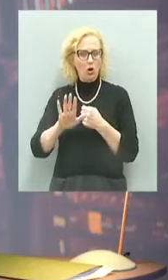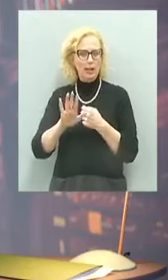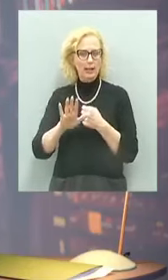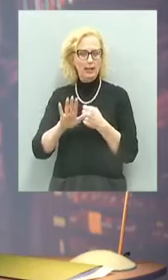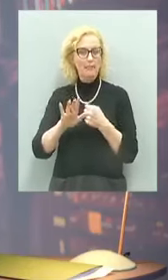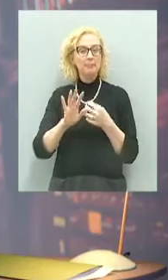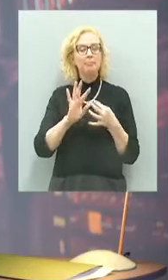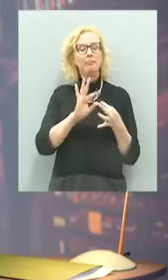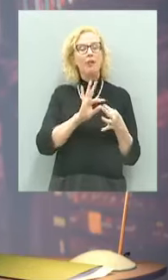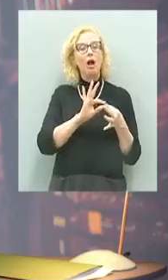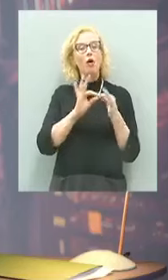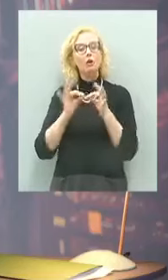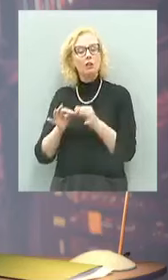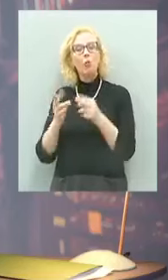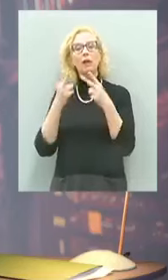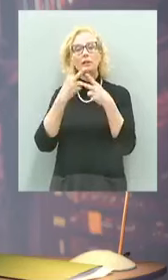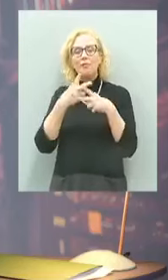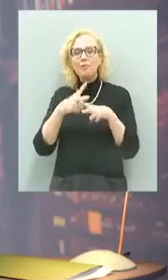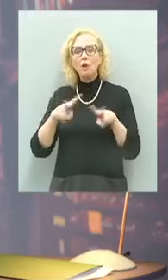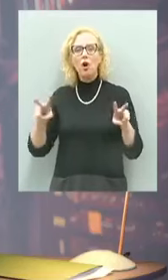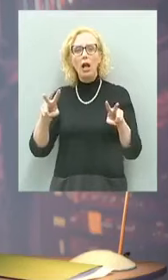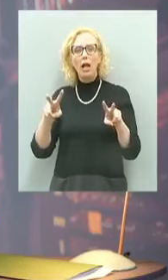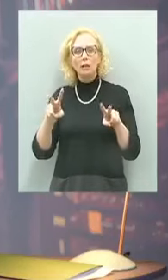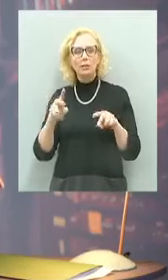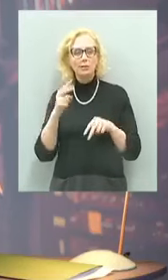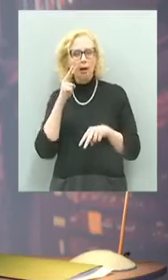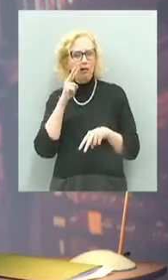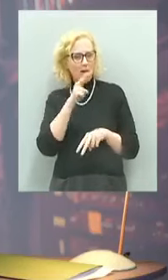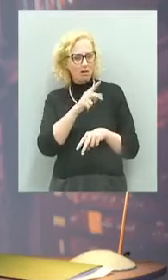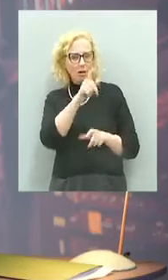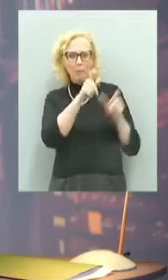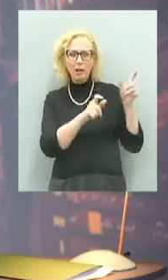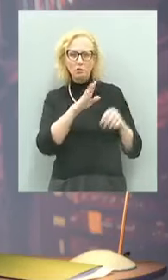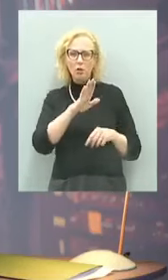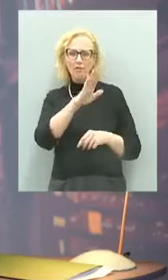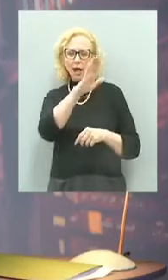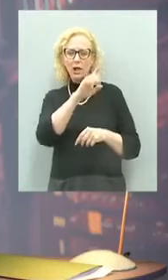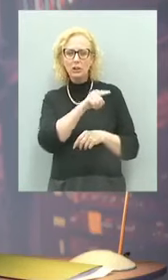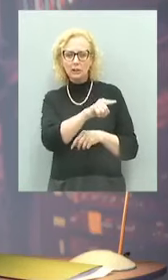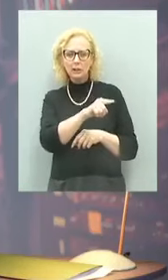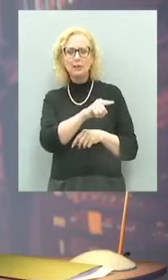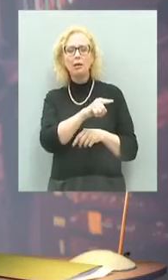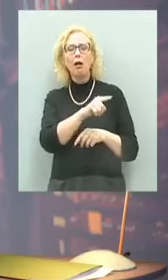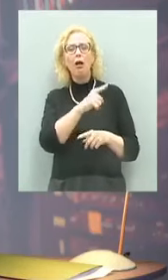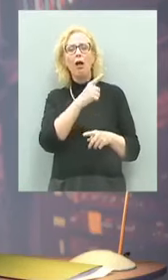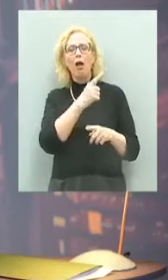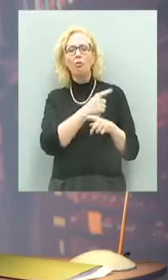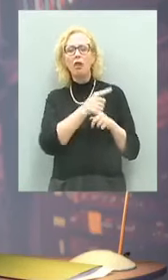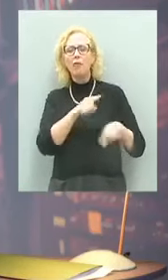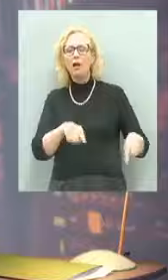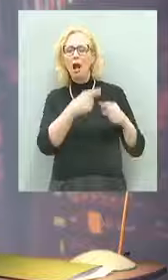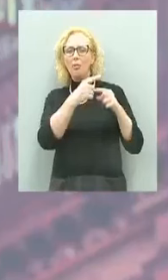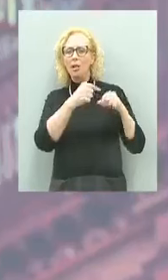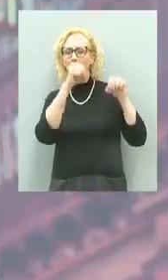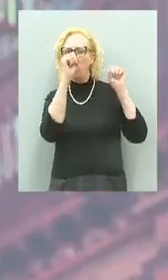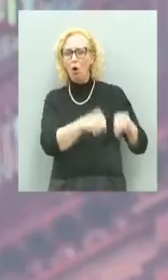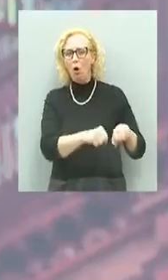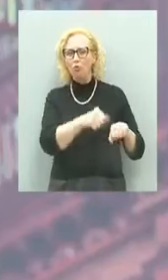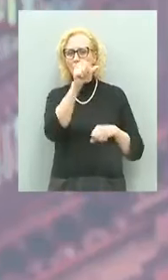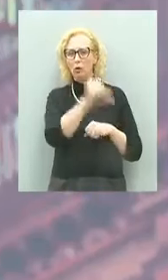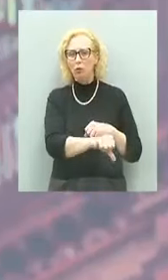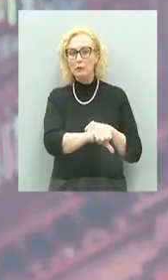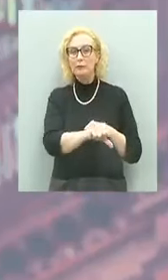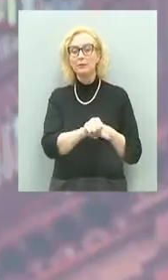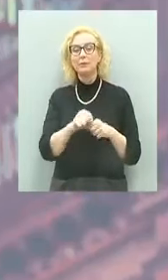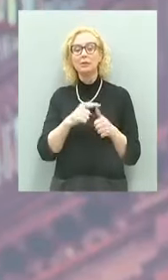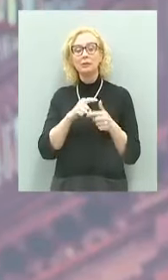conseguenza la violenza individua nei fascisti un elemento fondamentale, un nemico da battere. La terza